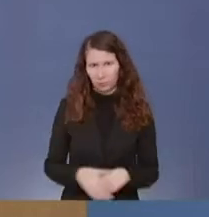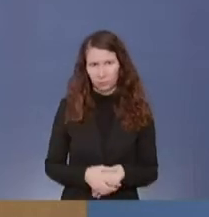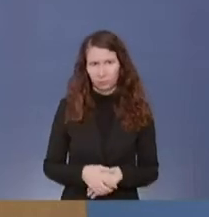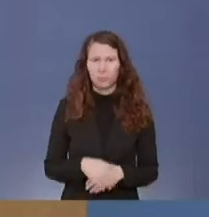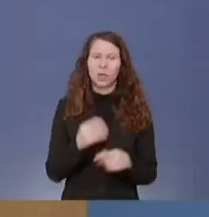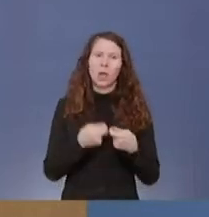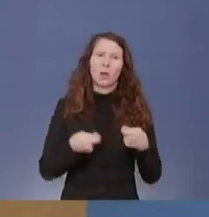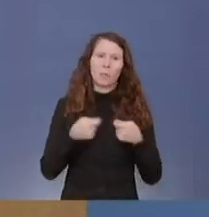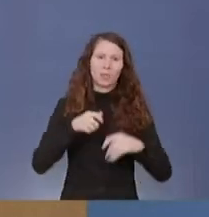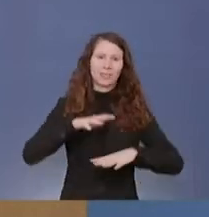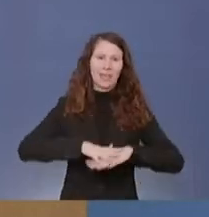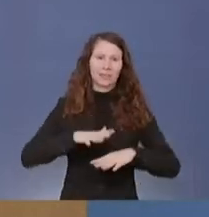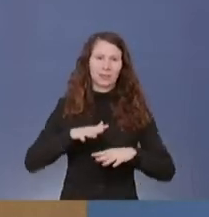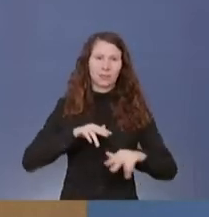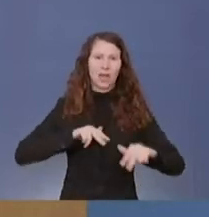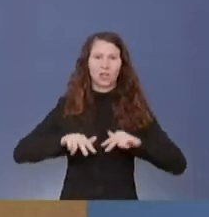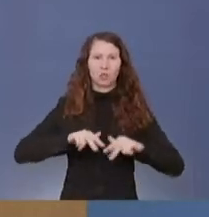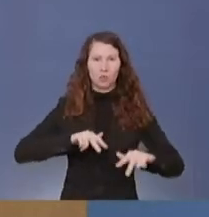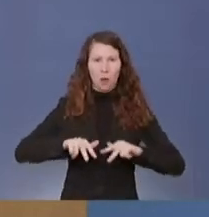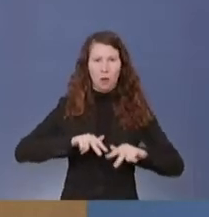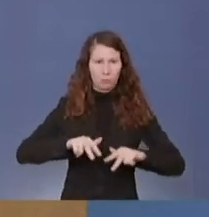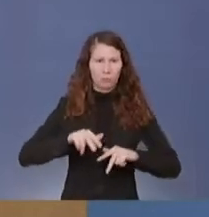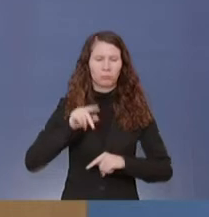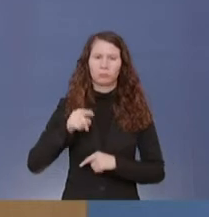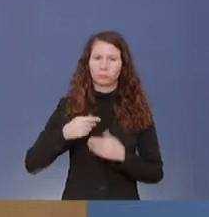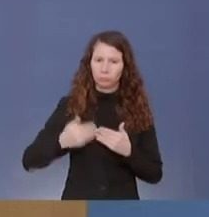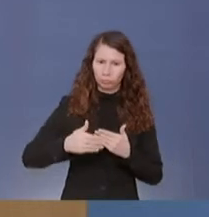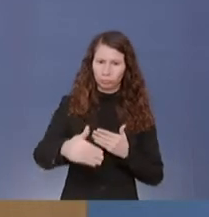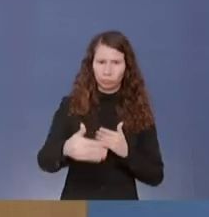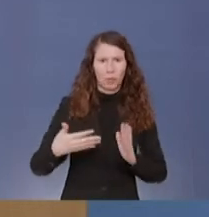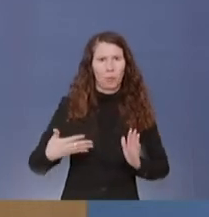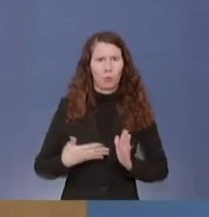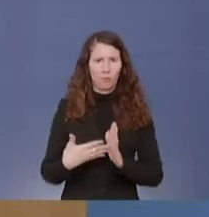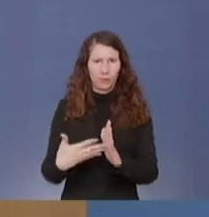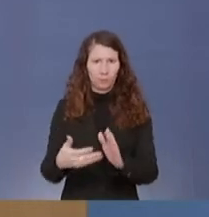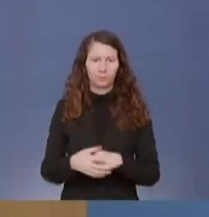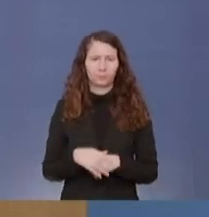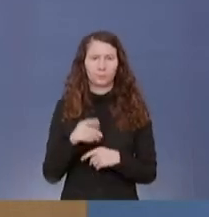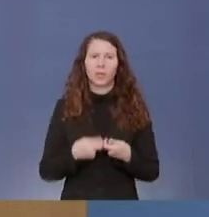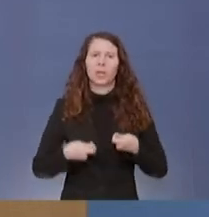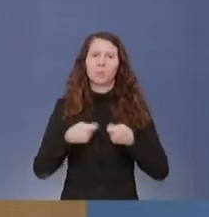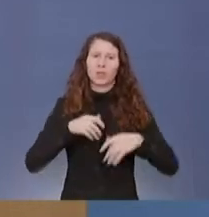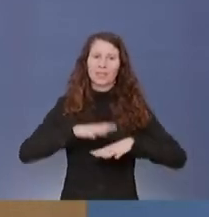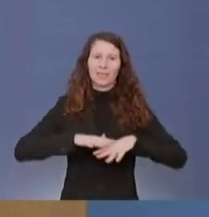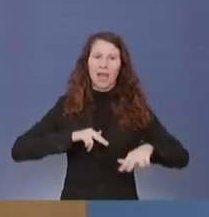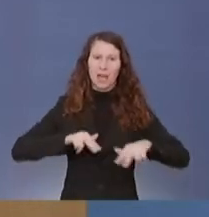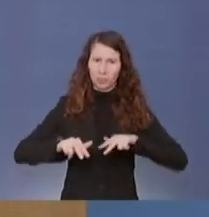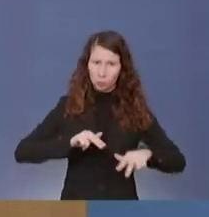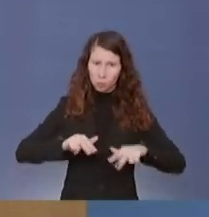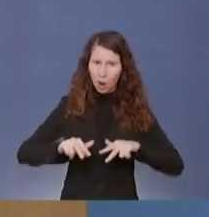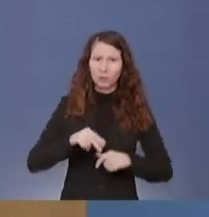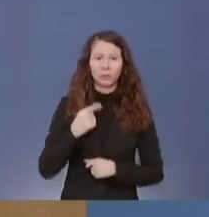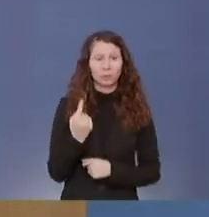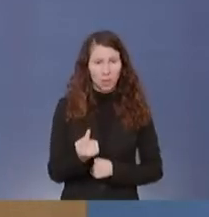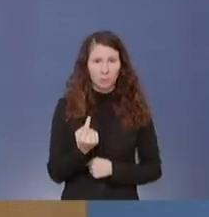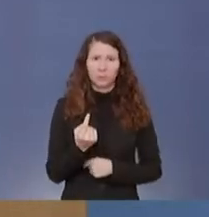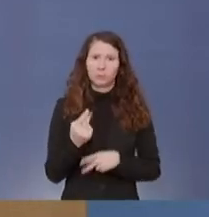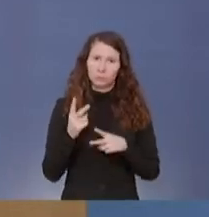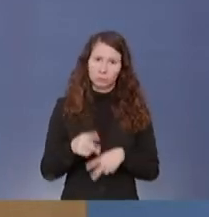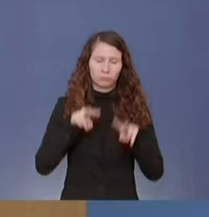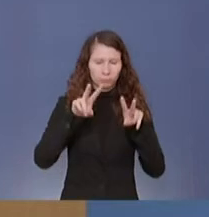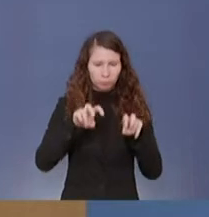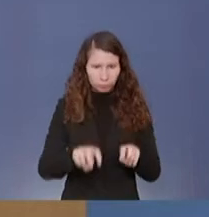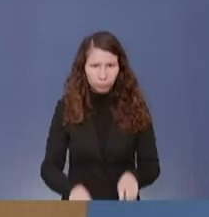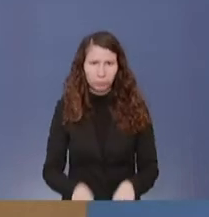Bundesnetzagentur, die ein regelmäßiges Monitoring durchführt. Die Bundesnetzagentur ist auch daran, Sachverhalte hier aufzuklären.